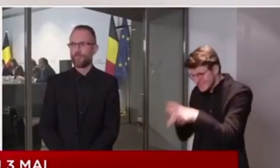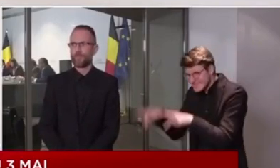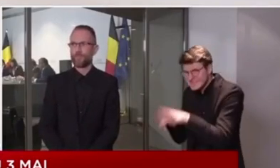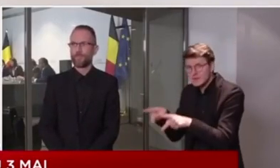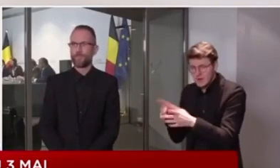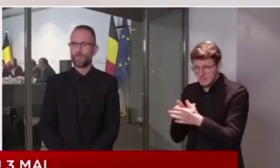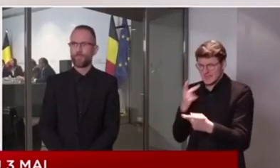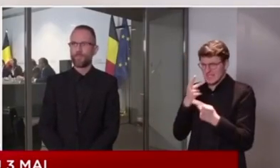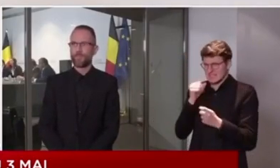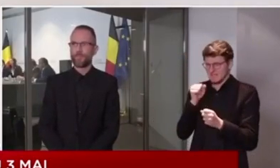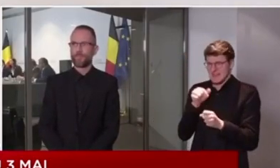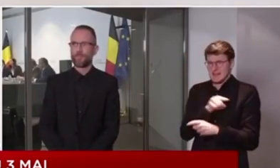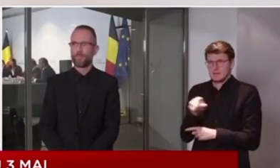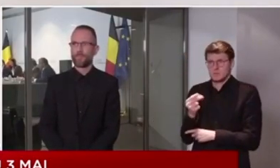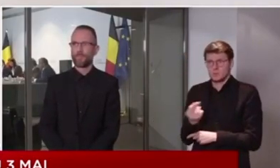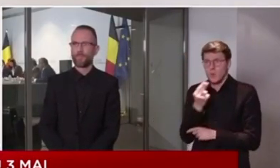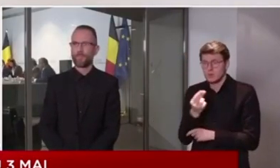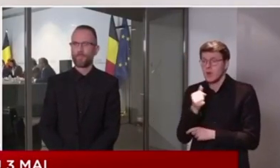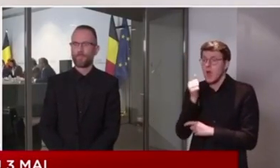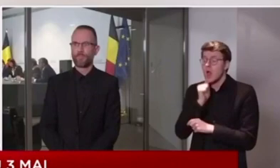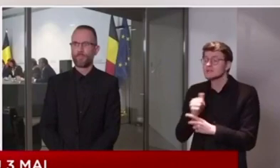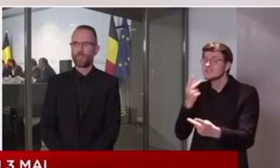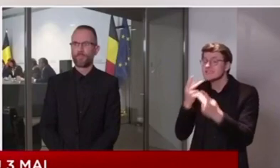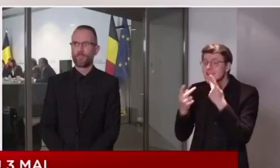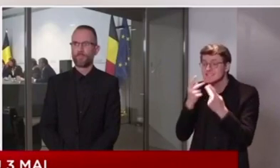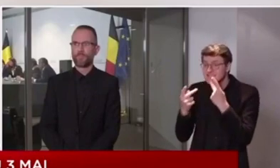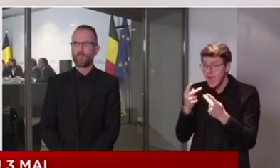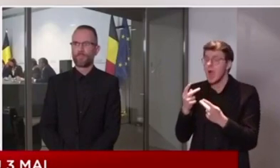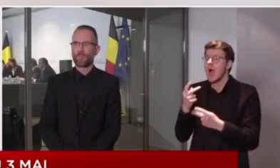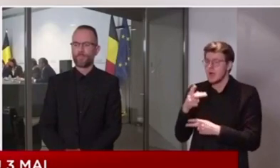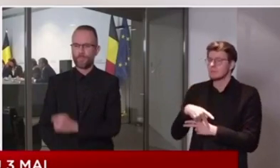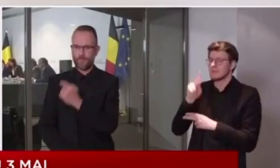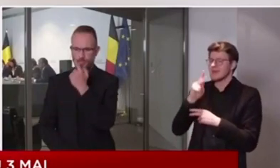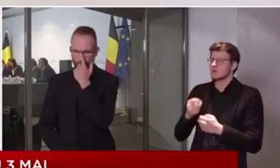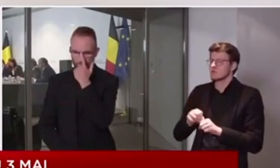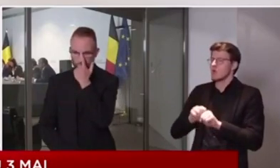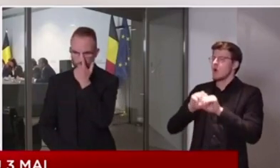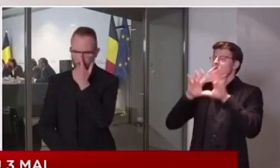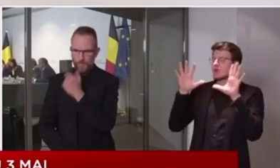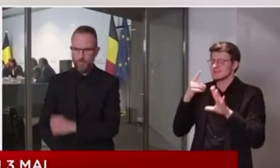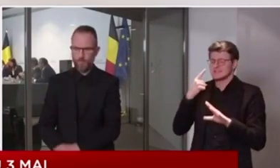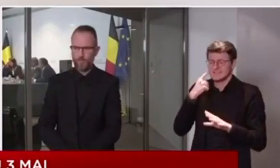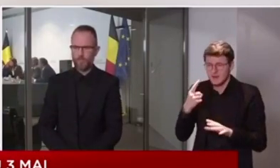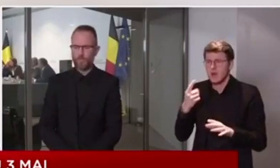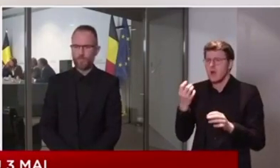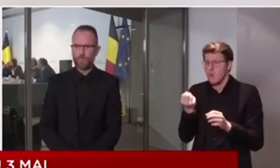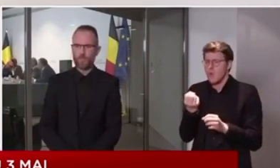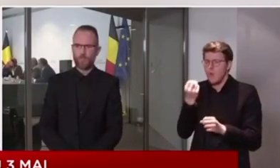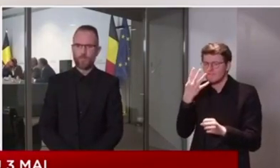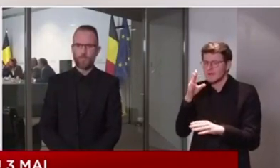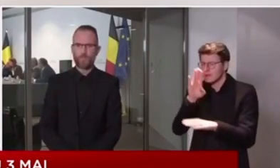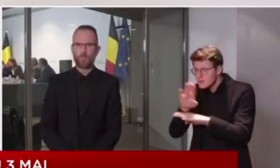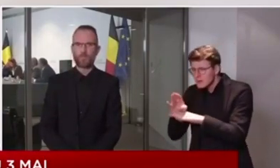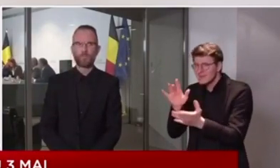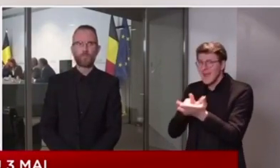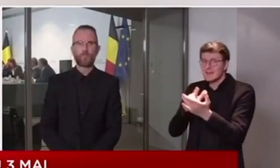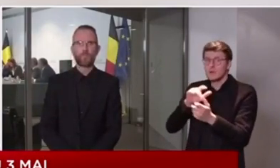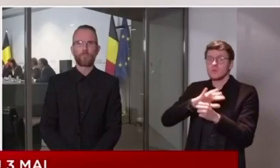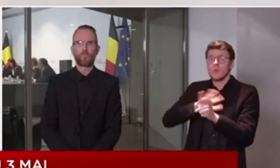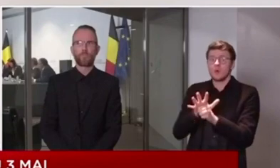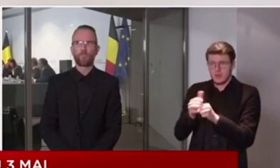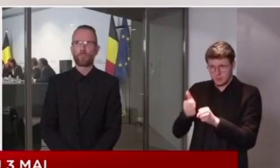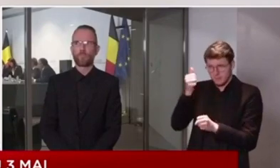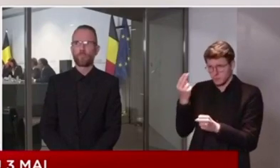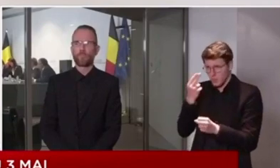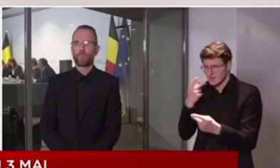image plus précise du nombre de décès dans les maisons de repos. La Belgique a opté pour une